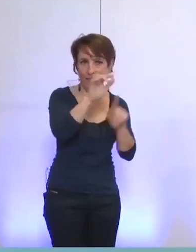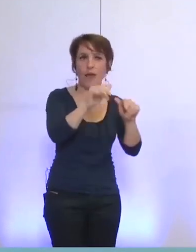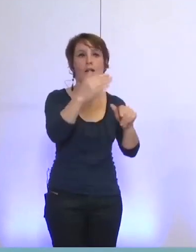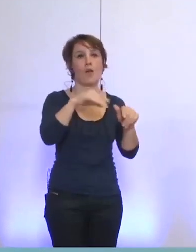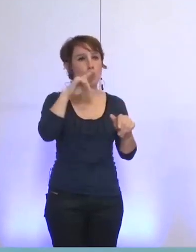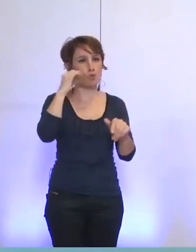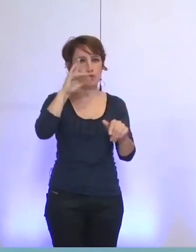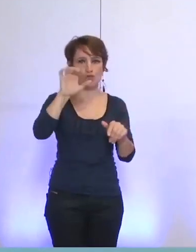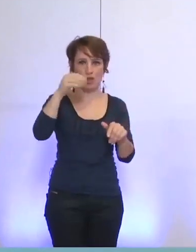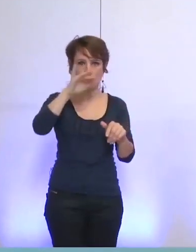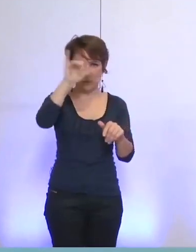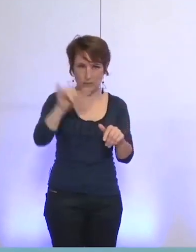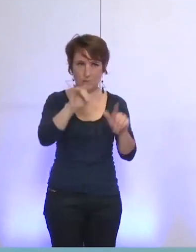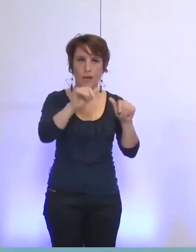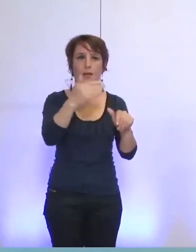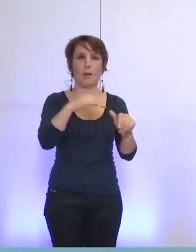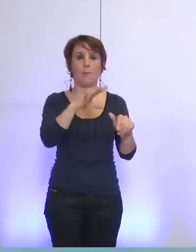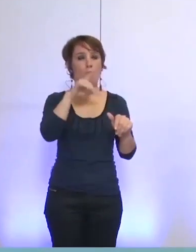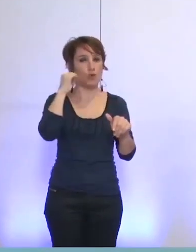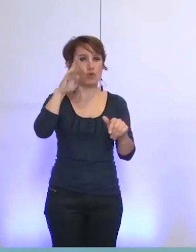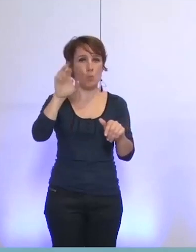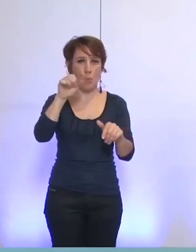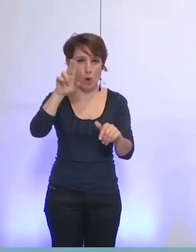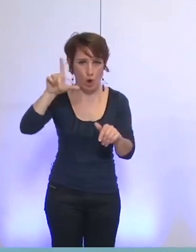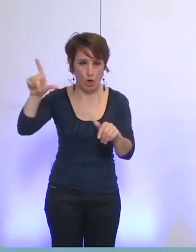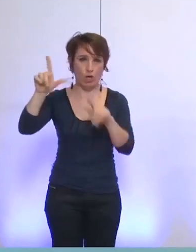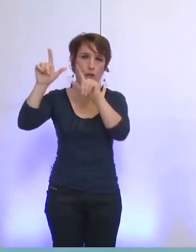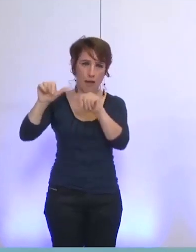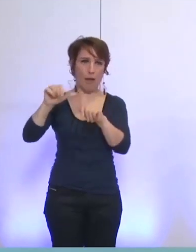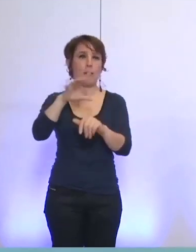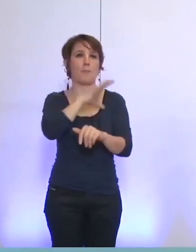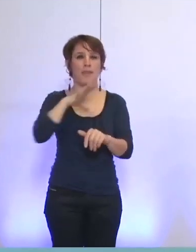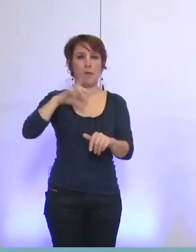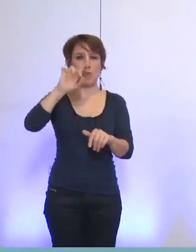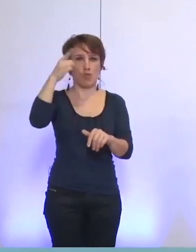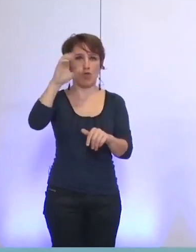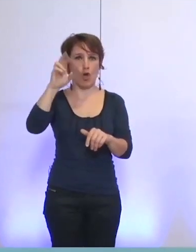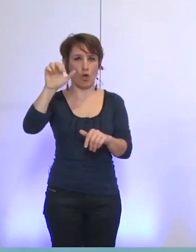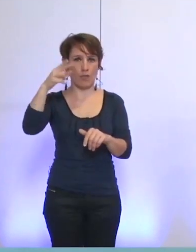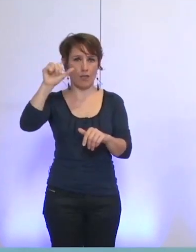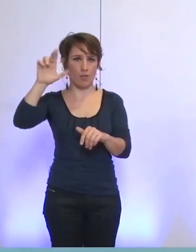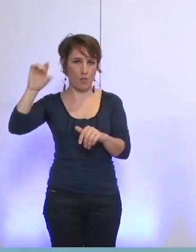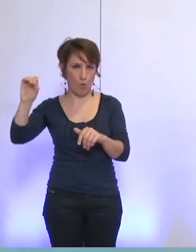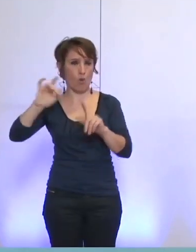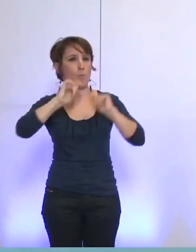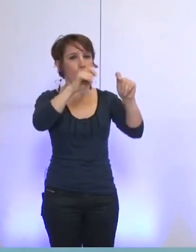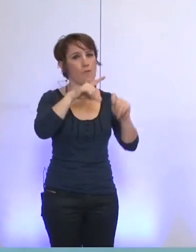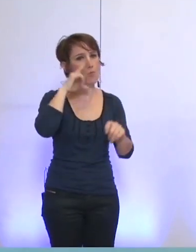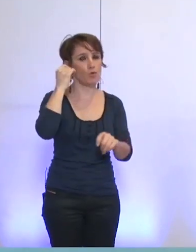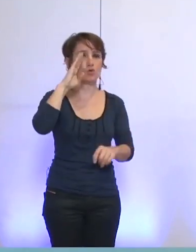Alain Breuil et Mme Dornano donnent pouvoir à M. Breuil pour la soirée. Voilà, je vous remercie.